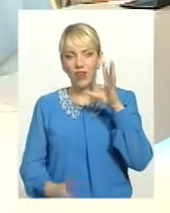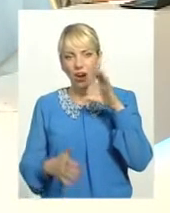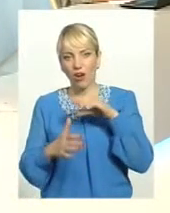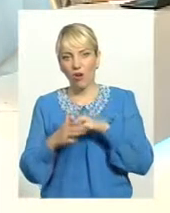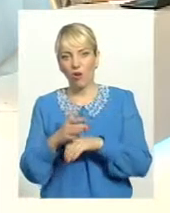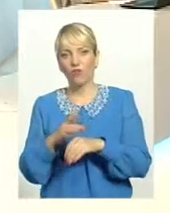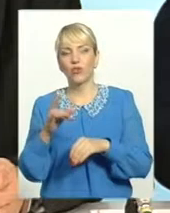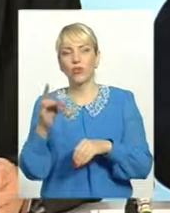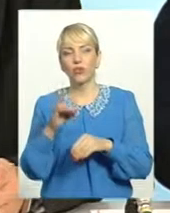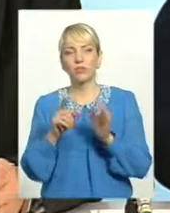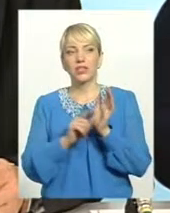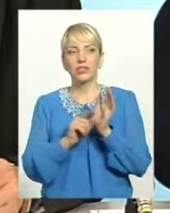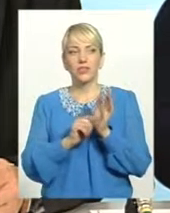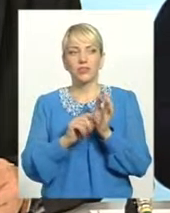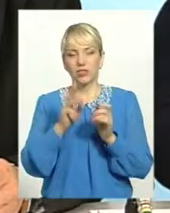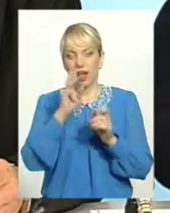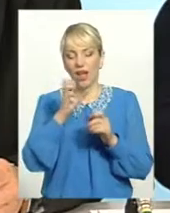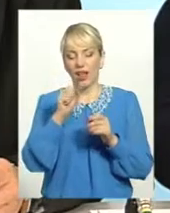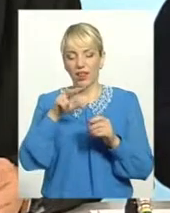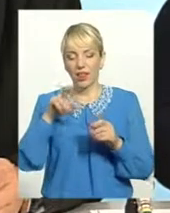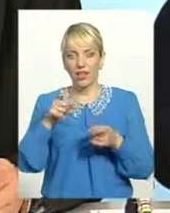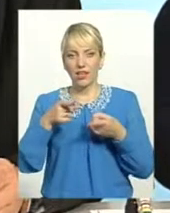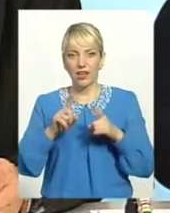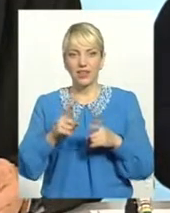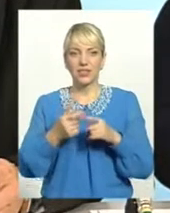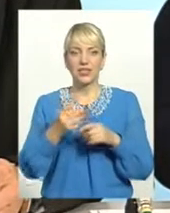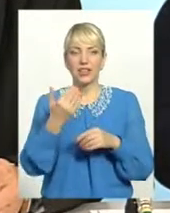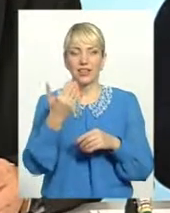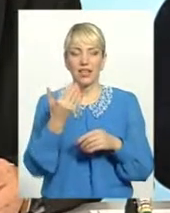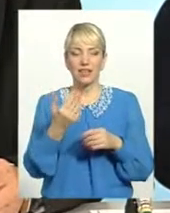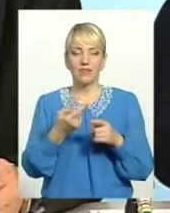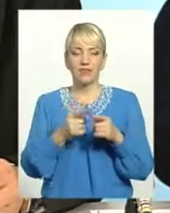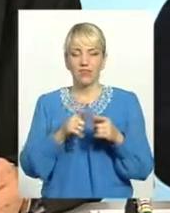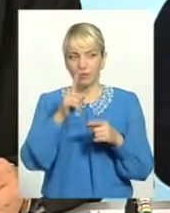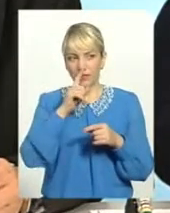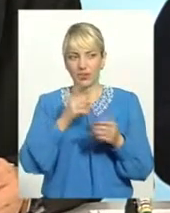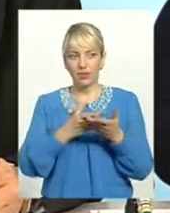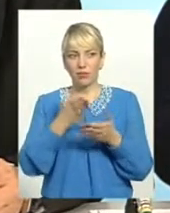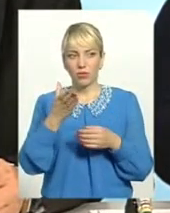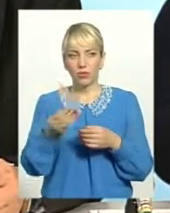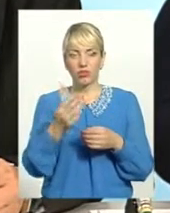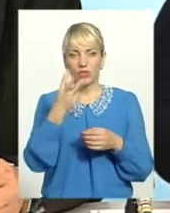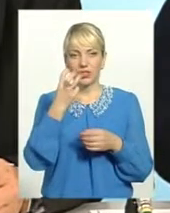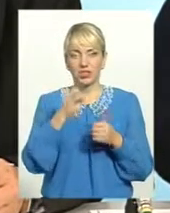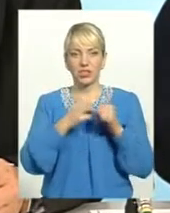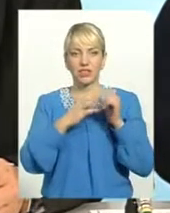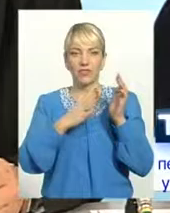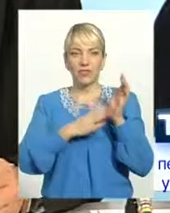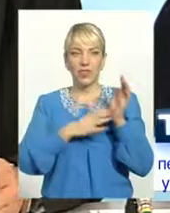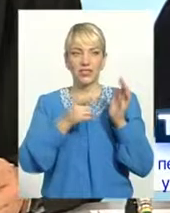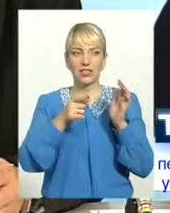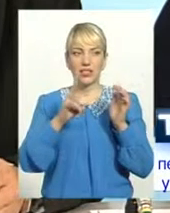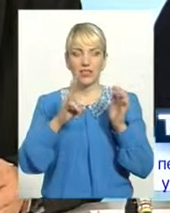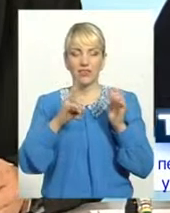відтворенні. Але реально за неї в цей місяць заплачено 319 гривень. А